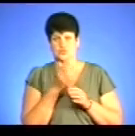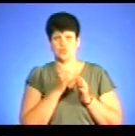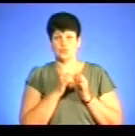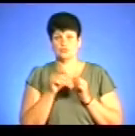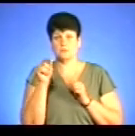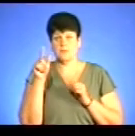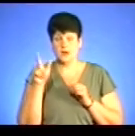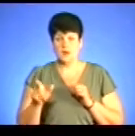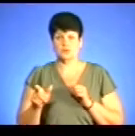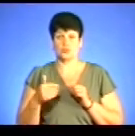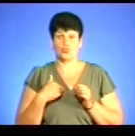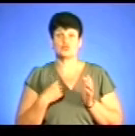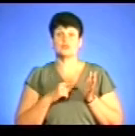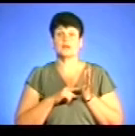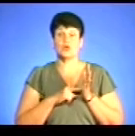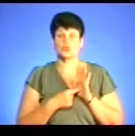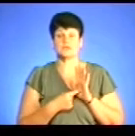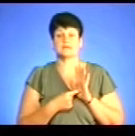пляшки, знову хочу наголосити,